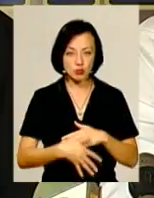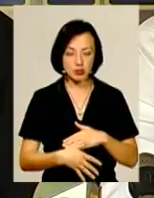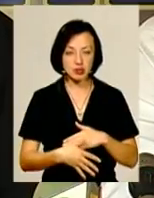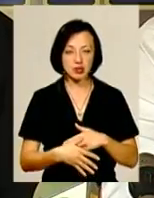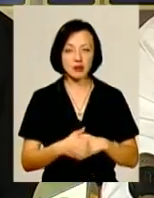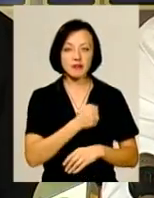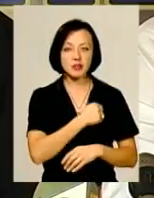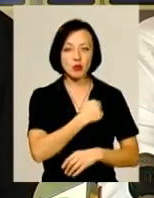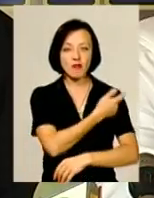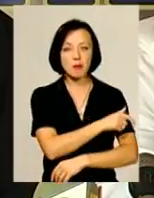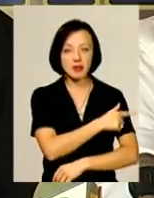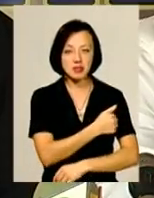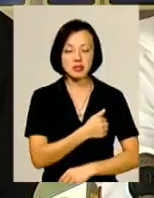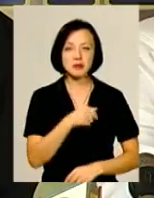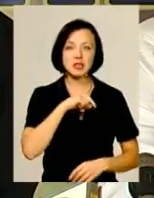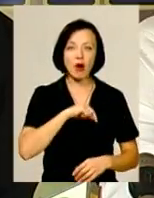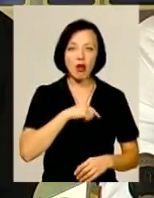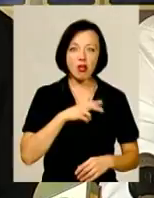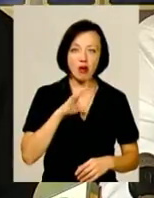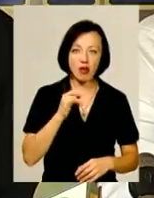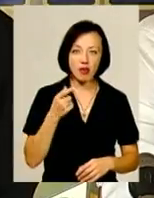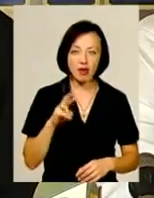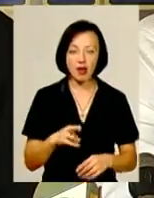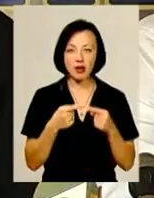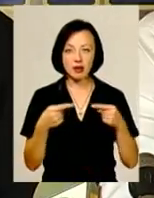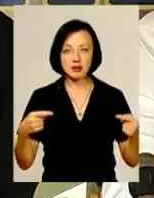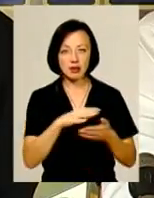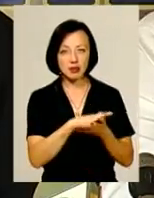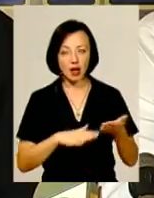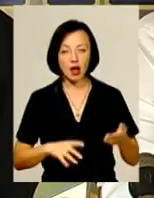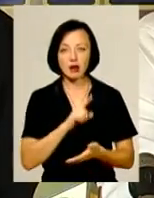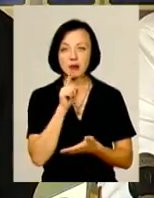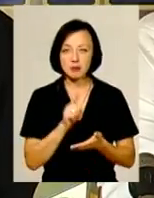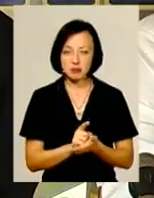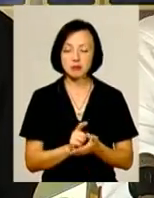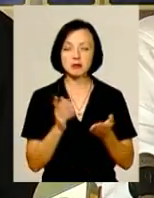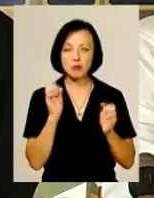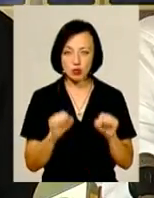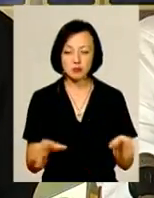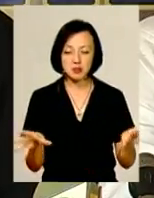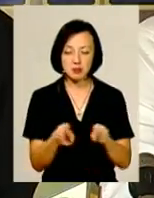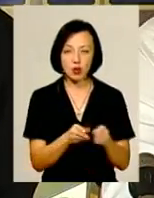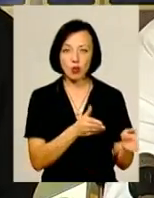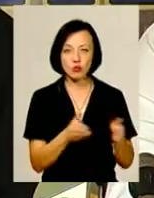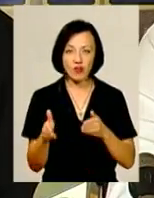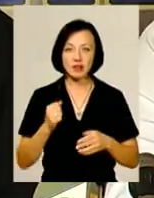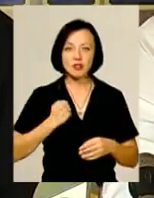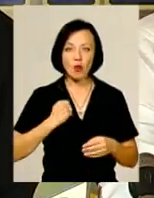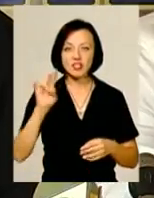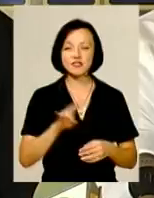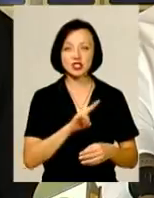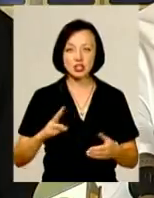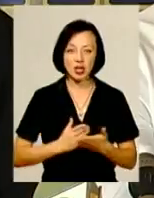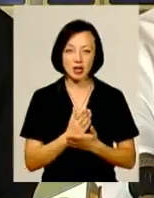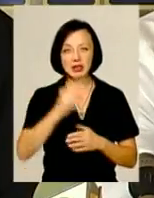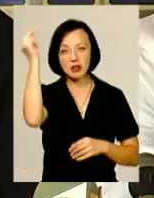військова медицина, психологія і так далі. І ми можемо спільно готувати капеланів, проводити, наприклад, спочатку